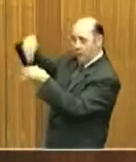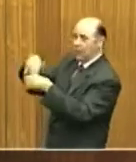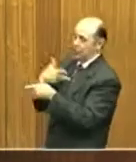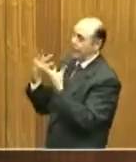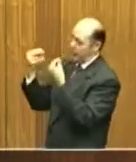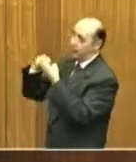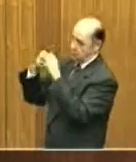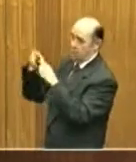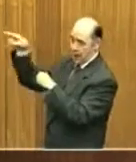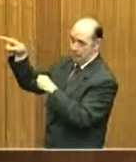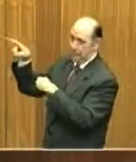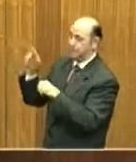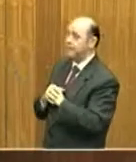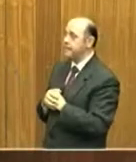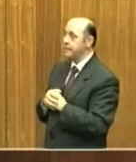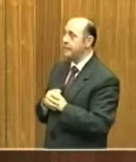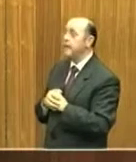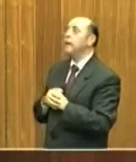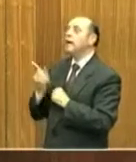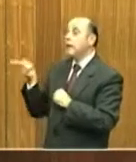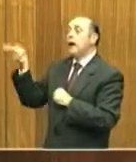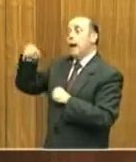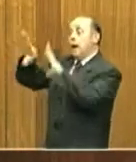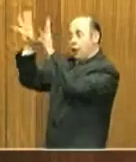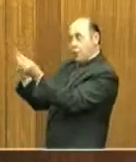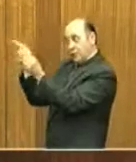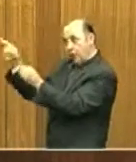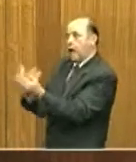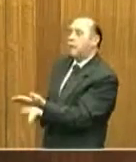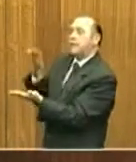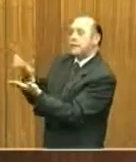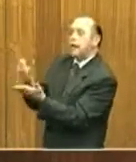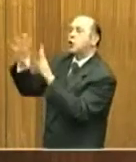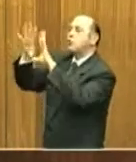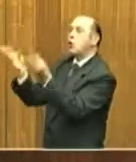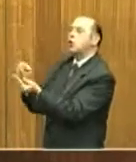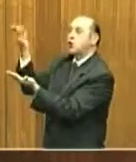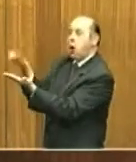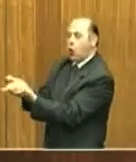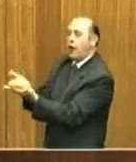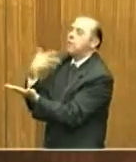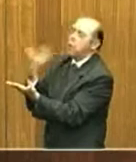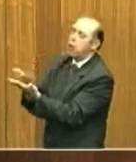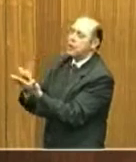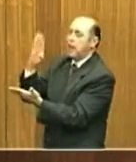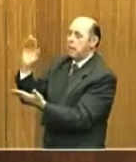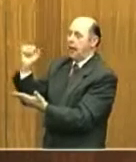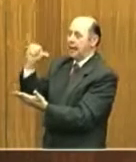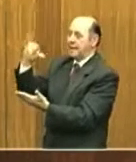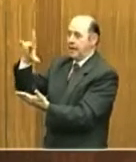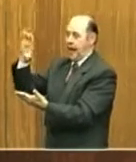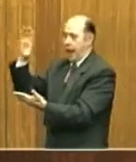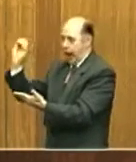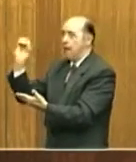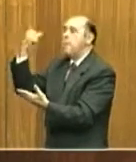pochi problemi. A conclusione è stata presentata la risoluzione di Basilea, con una serie di proposte per una governanza dell